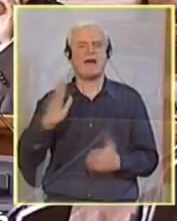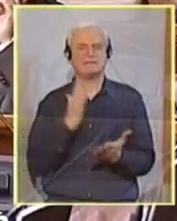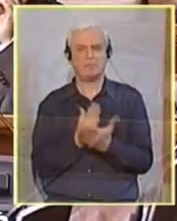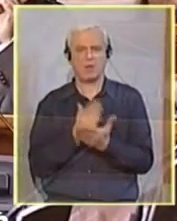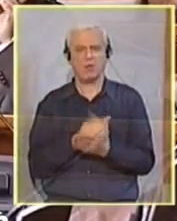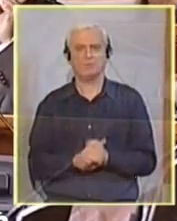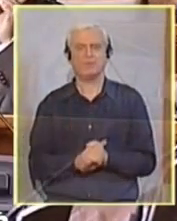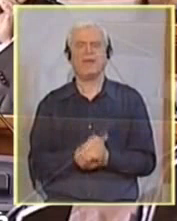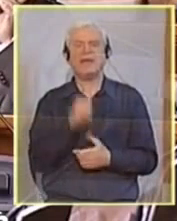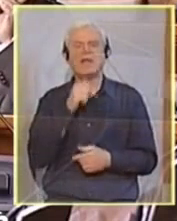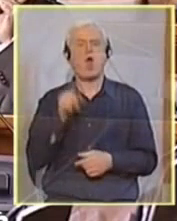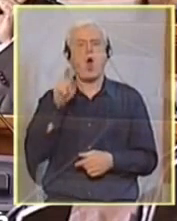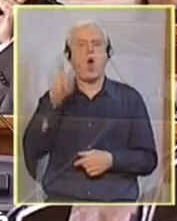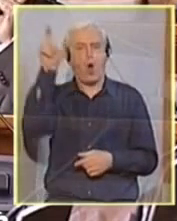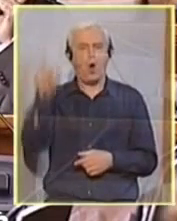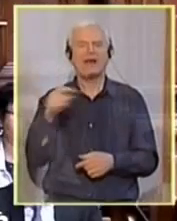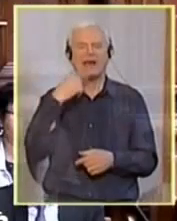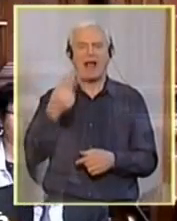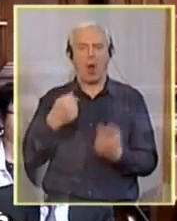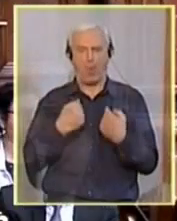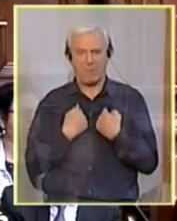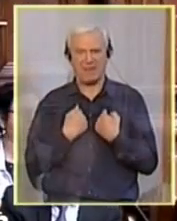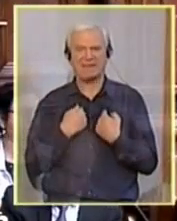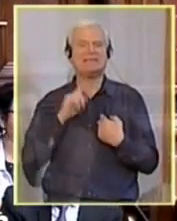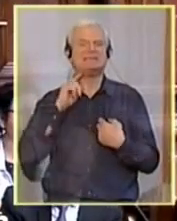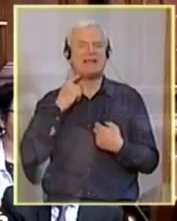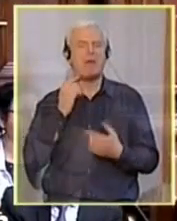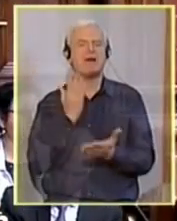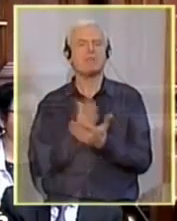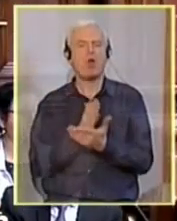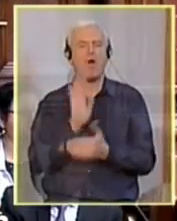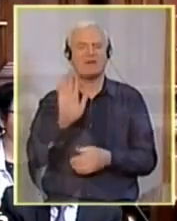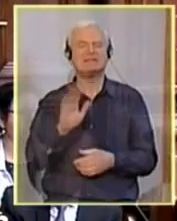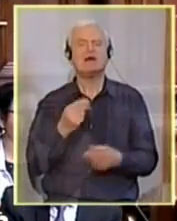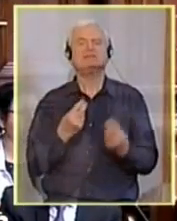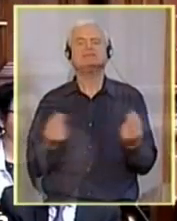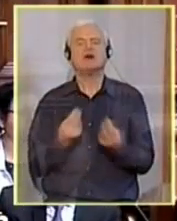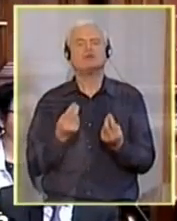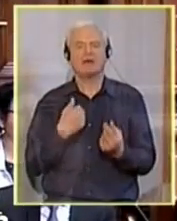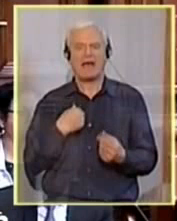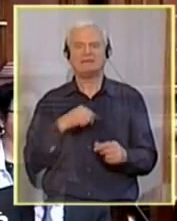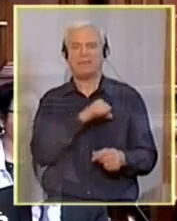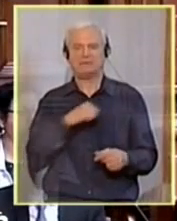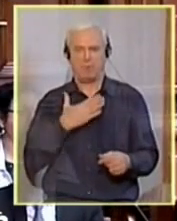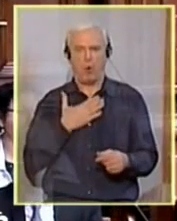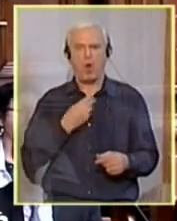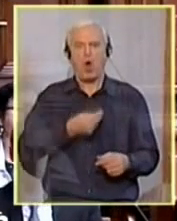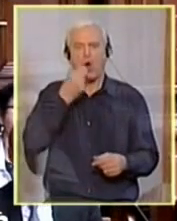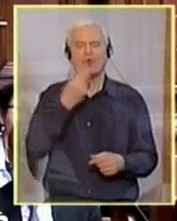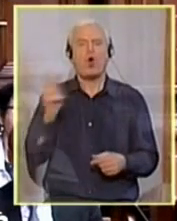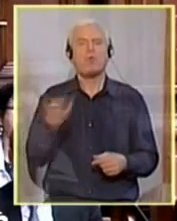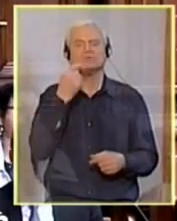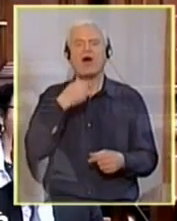on je rekao meni sram vas bilo, zato što sam se ja u svom govoru pozvao na rečenicu gospodina